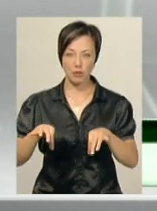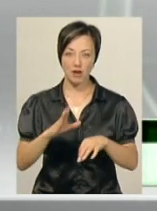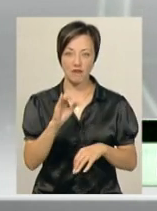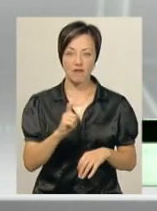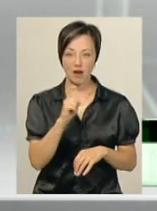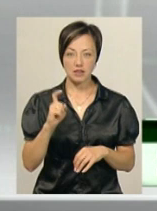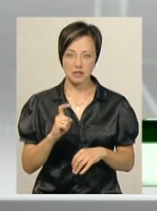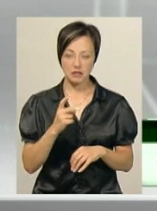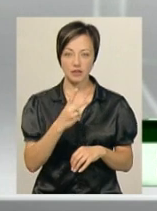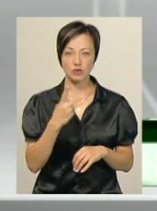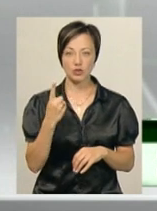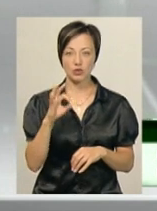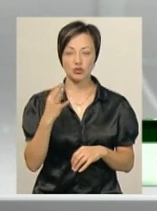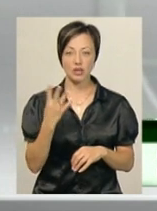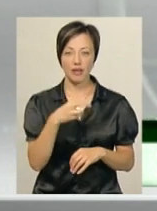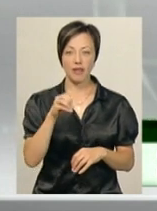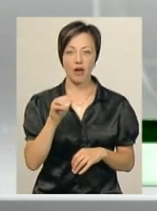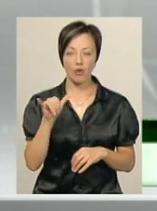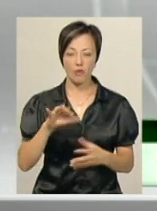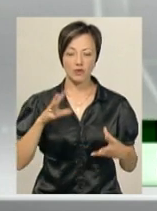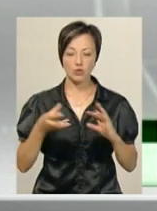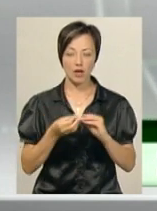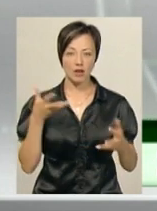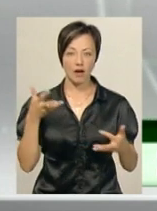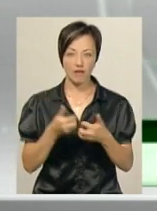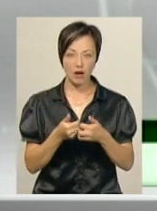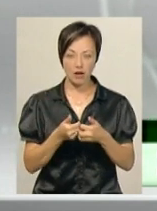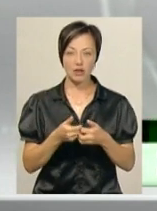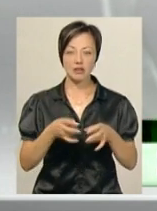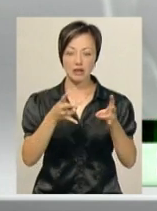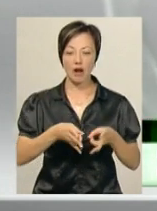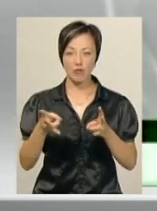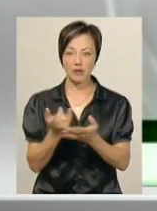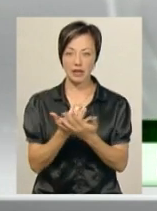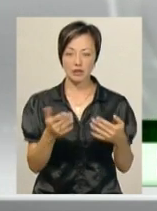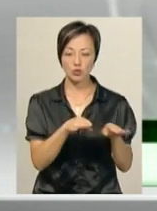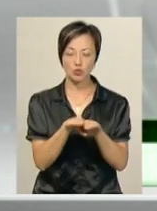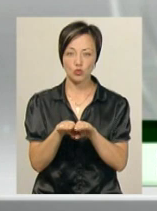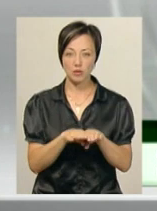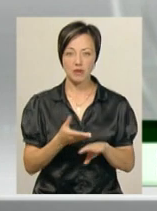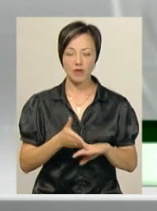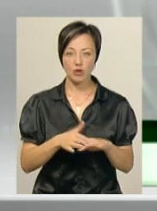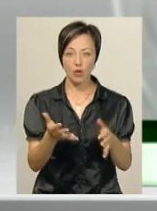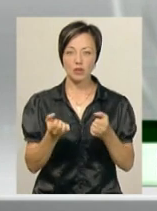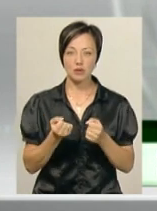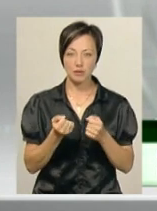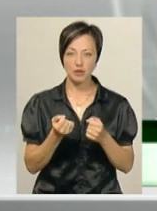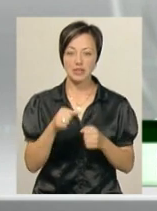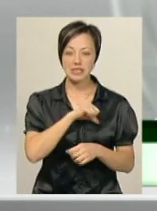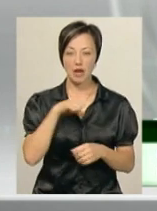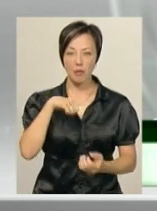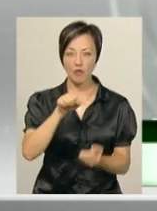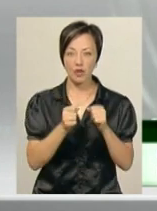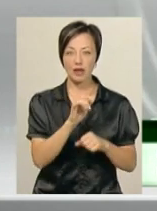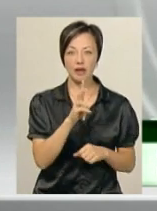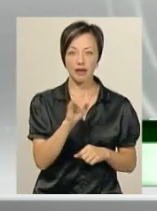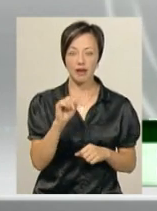-2104 та Деолану. Внаслідок дорожньо-транспортної пригоди травми різного ступеня важкості отримали сам водій Кіа та